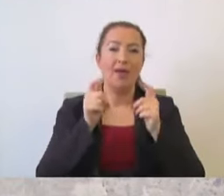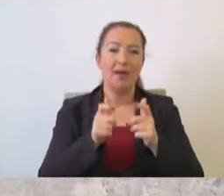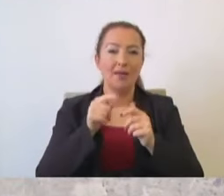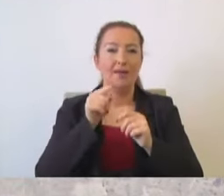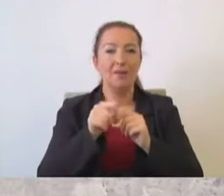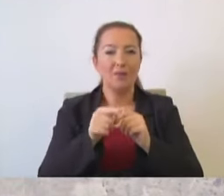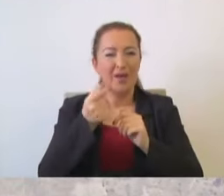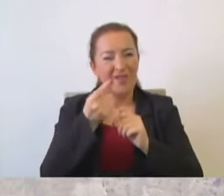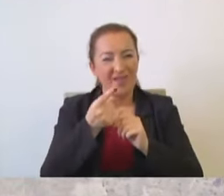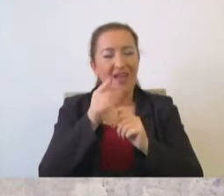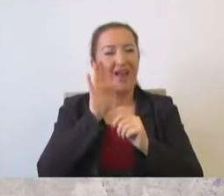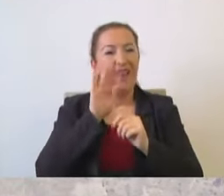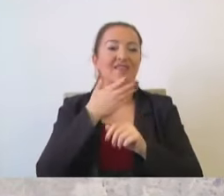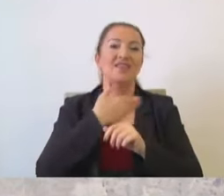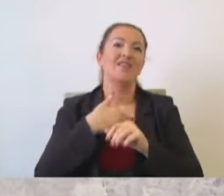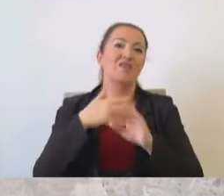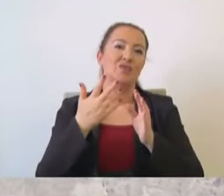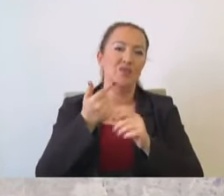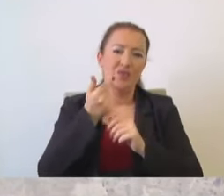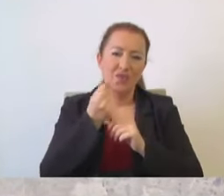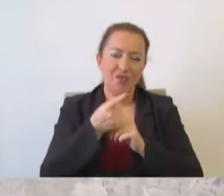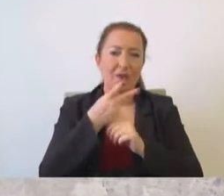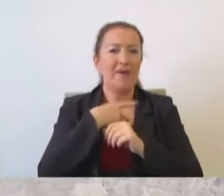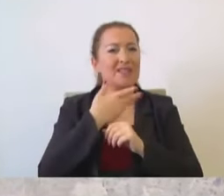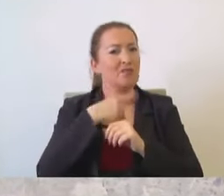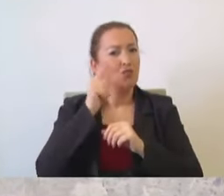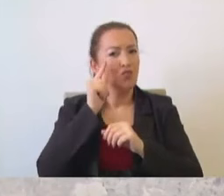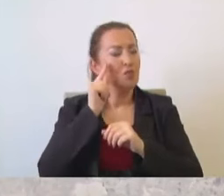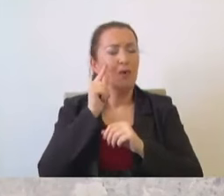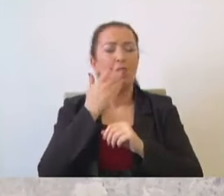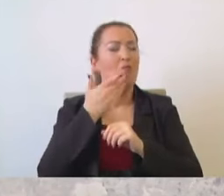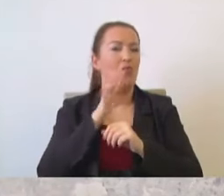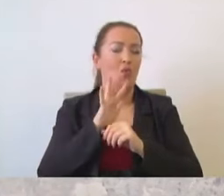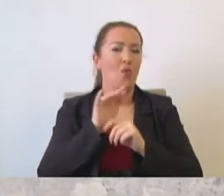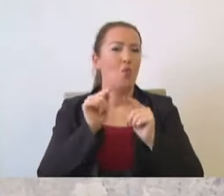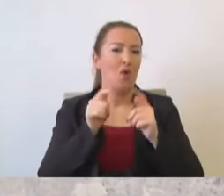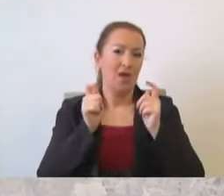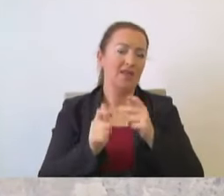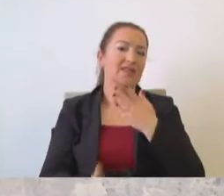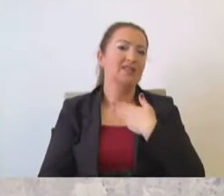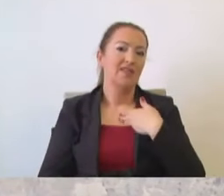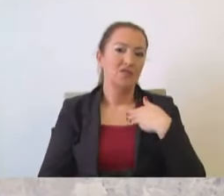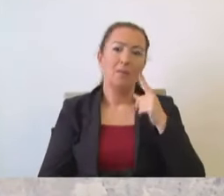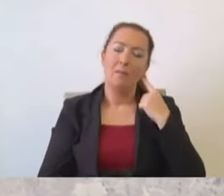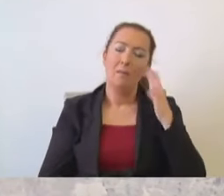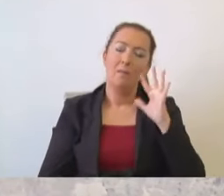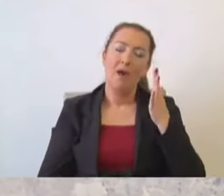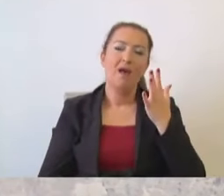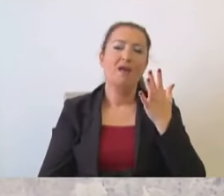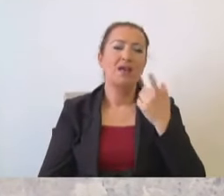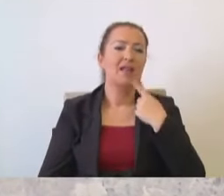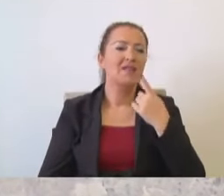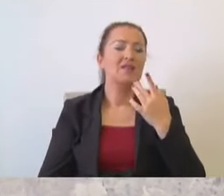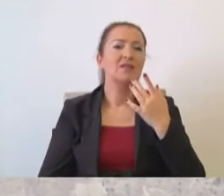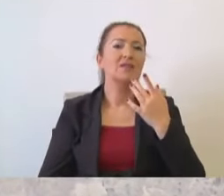şu kadarcık seviyorsanız, Ya şu kadar, ben sevginizden şüphe duymuyorum. Ya bu kenti seviyorsunuz. Belki sözünüz geçmiyor.